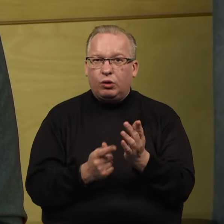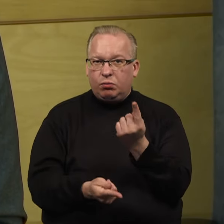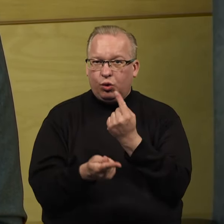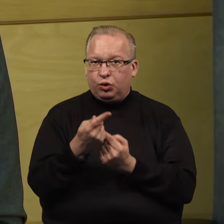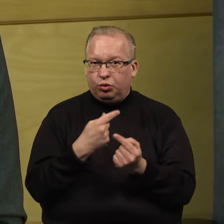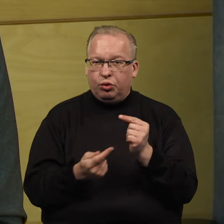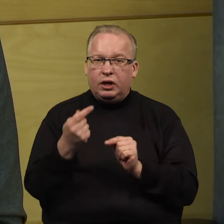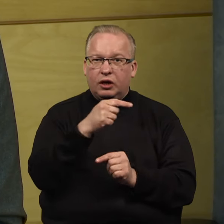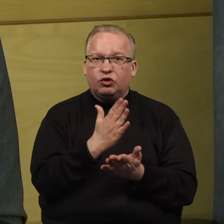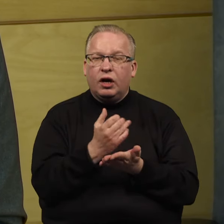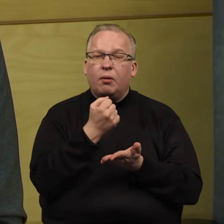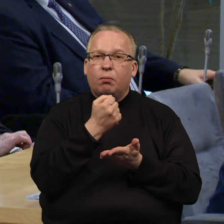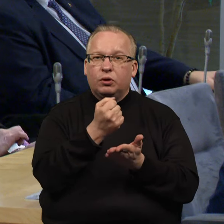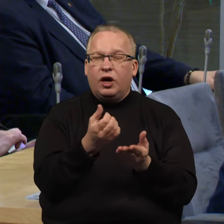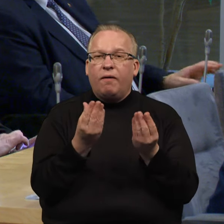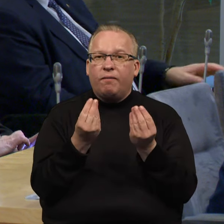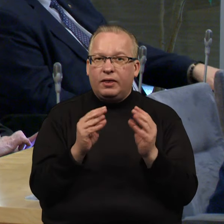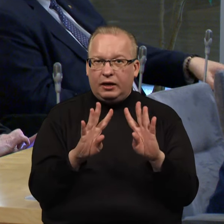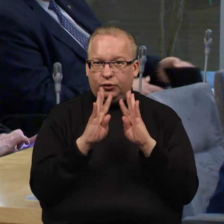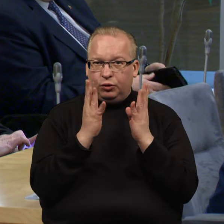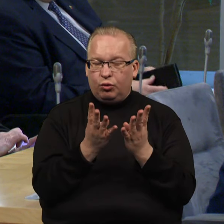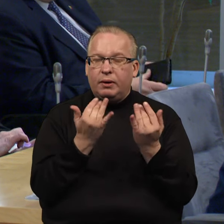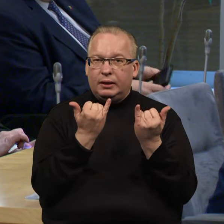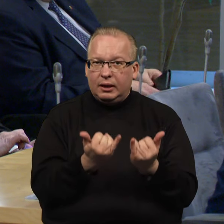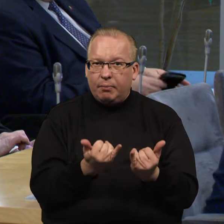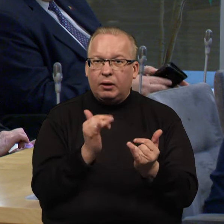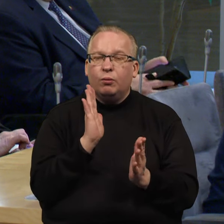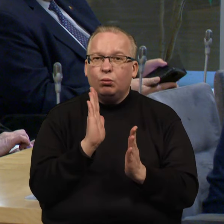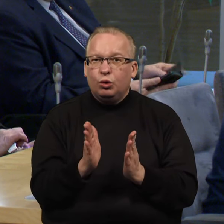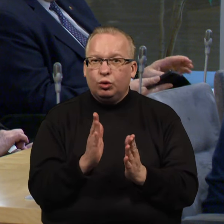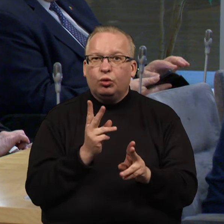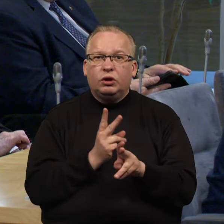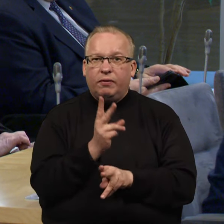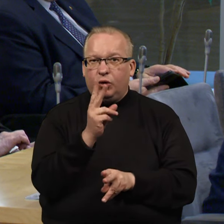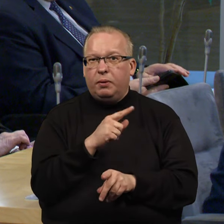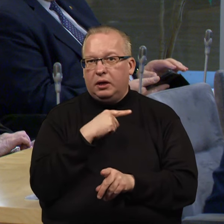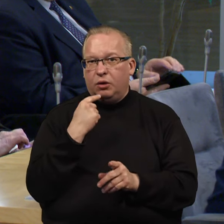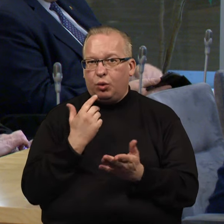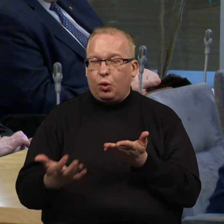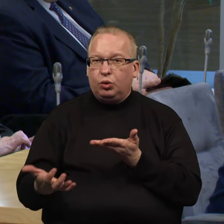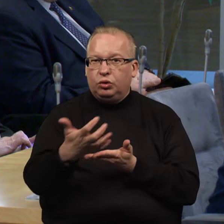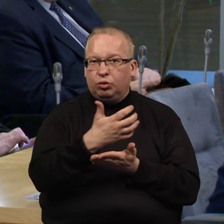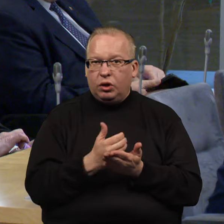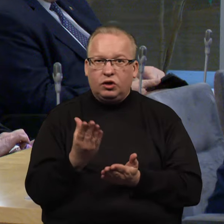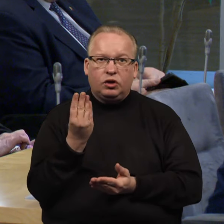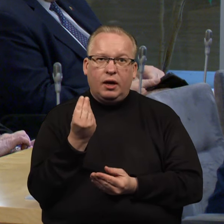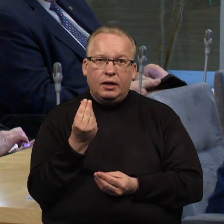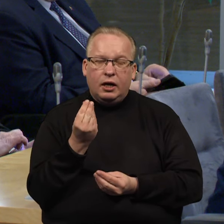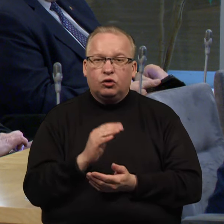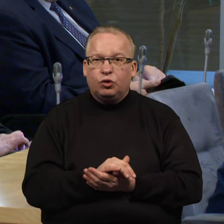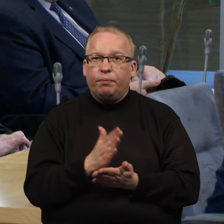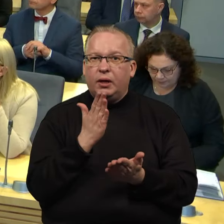klausimas yra biudžeto ir finansų komitete ir būtų surinkta dvi gubai daugiau lėšų, tai yra